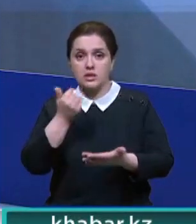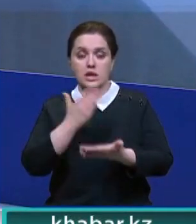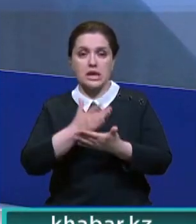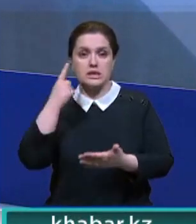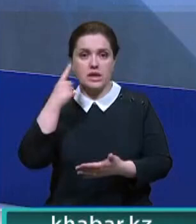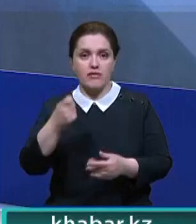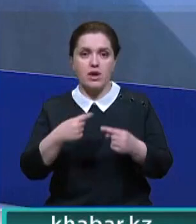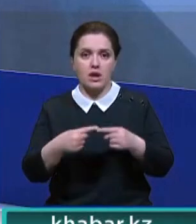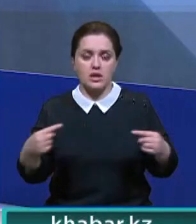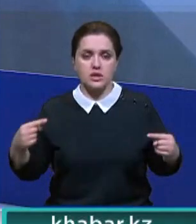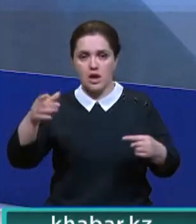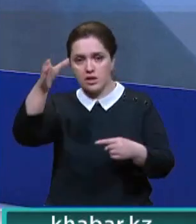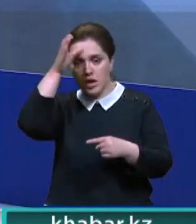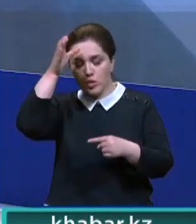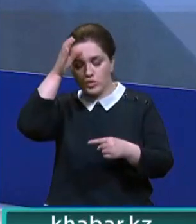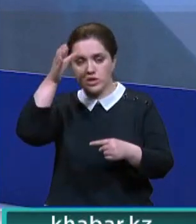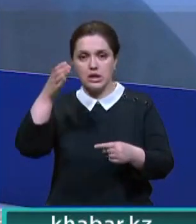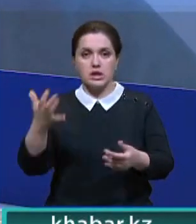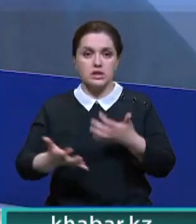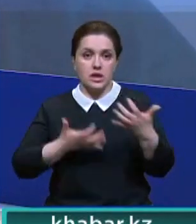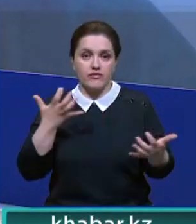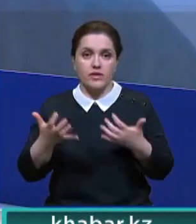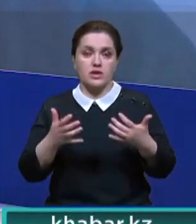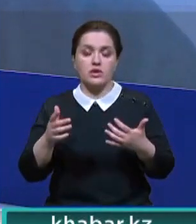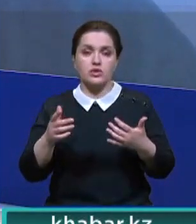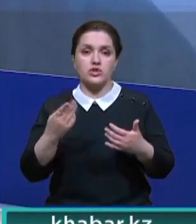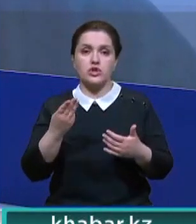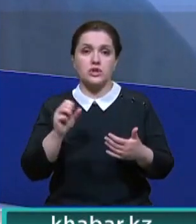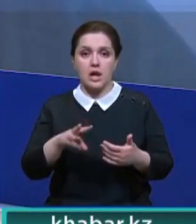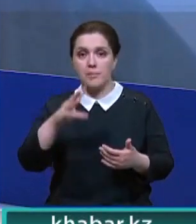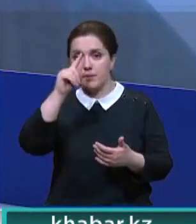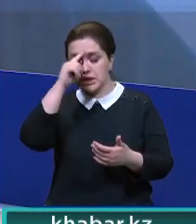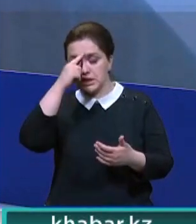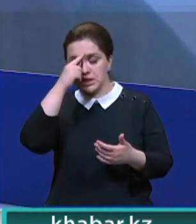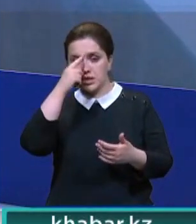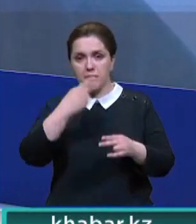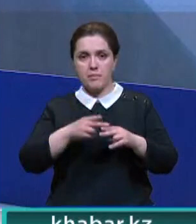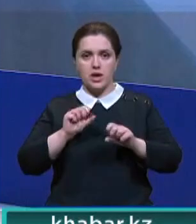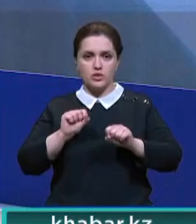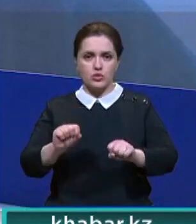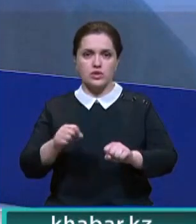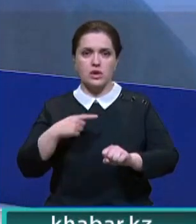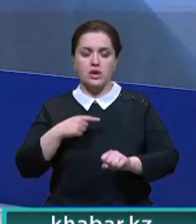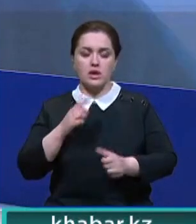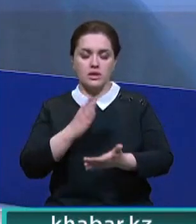различных научных исследователей о том, что вот штамм, индийский штамм, он устойчив к антитела.